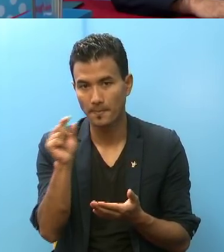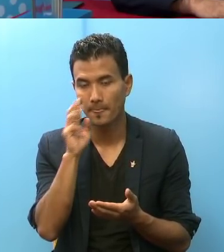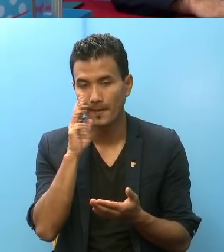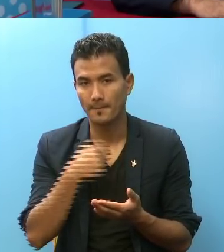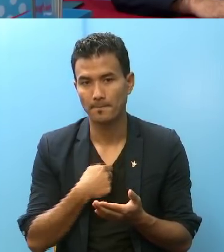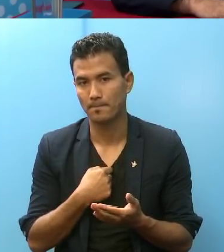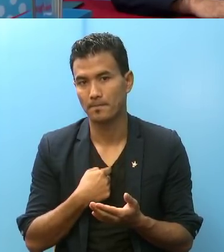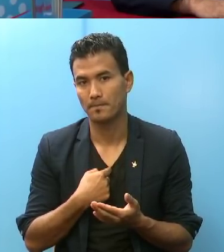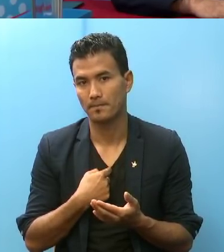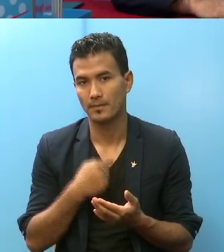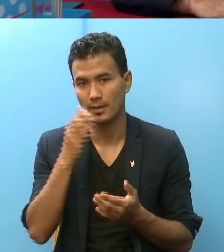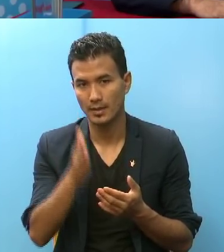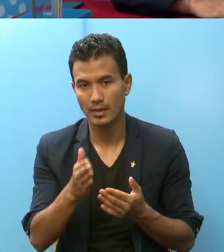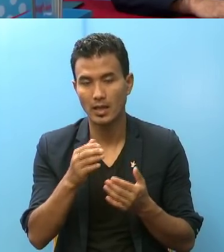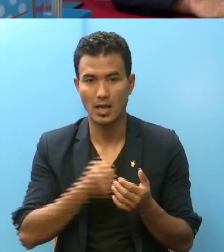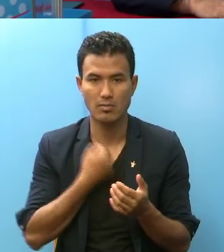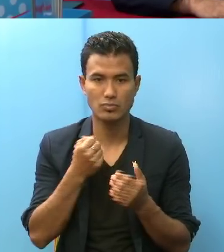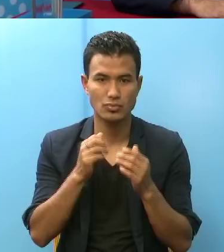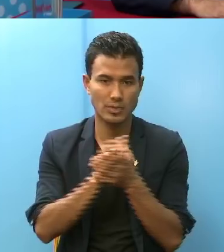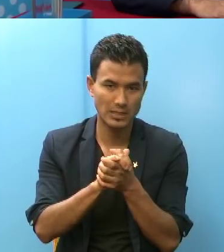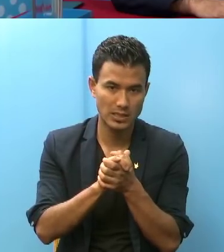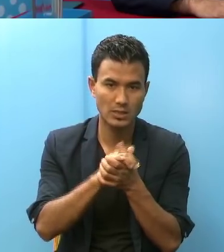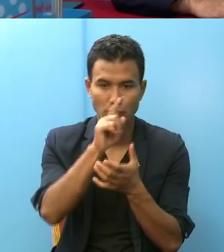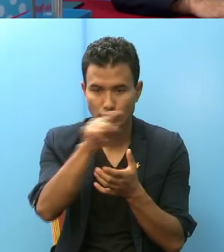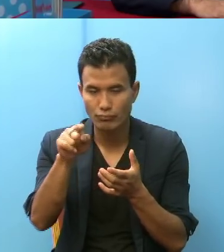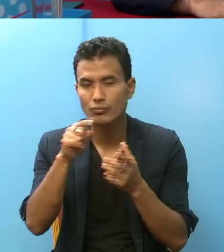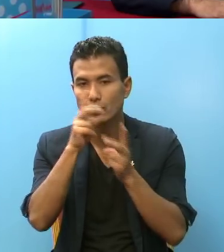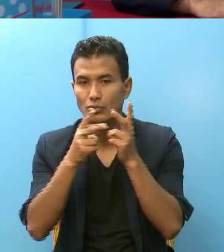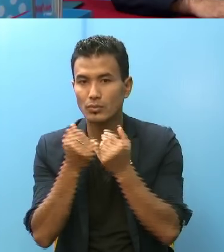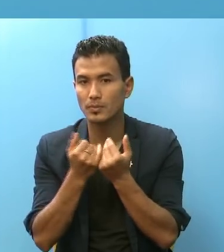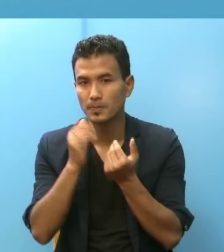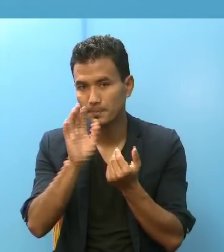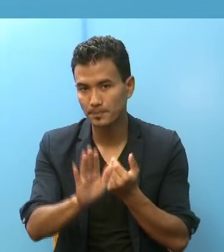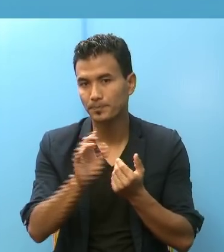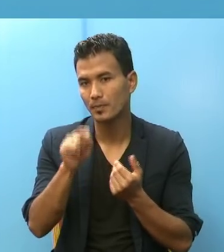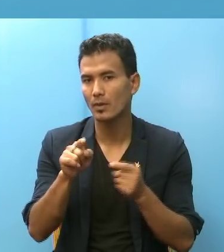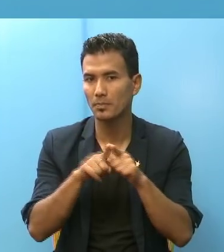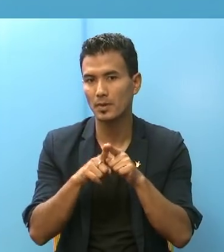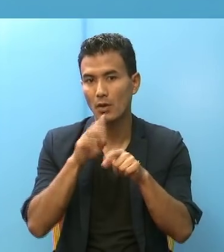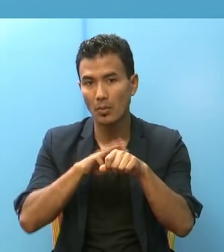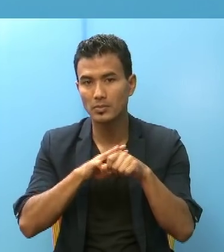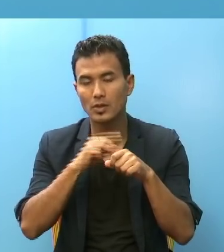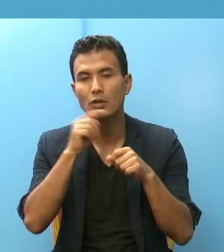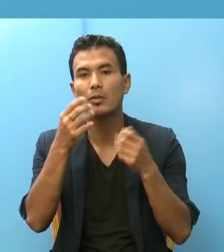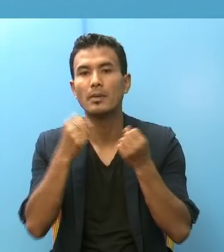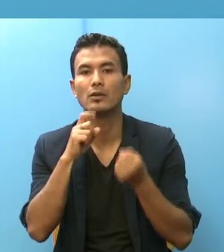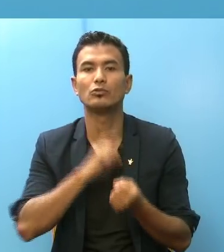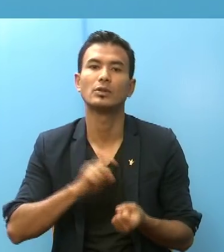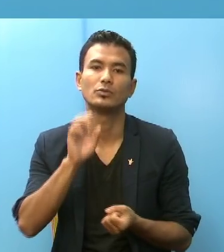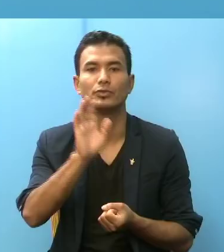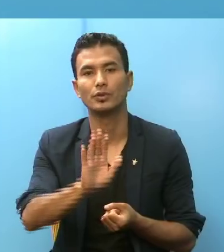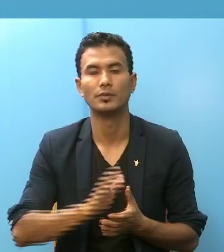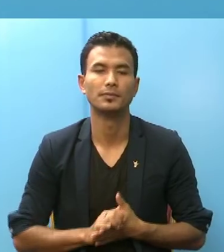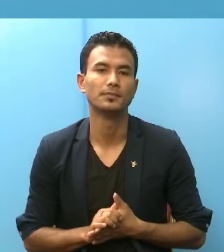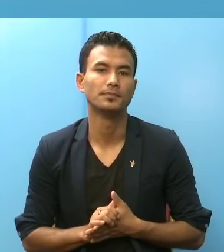अगी चाहिं में जो आठनु कलीक अगरुसांगा साथी भाहर समों कूरा गर्याचु त्यो अपचुनीची नपायको गुनास चाहिं धरेव